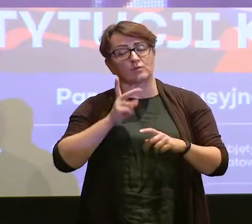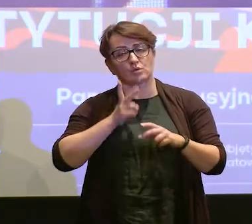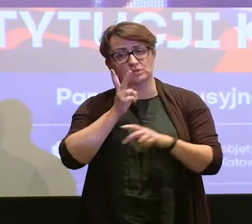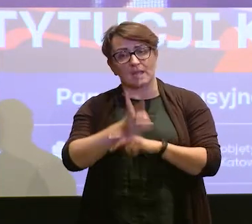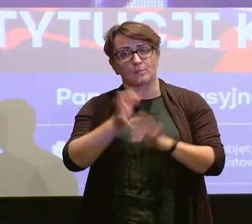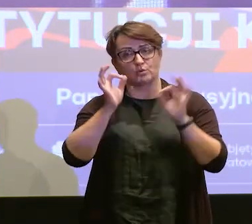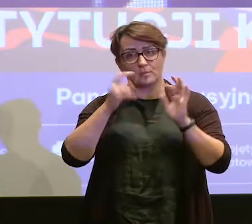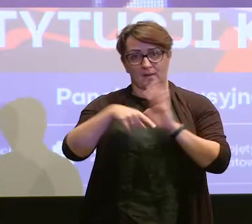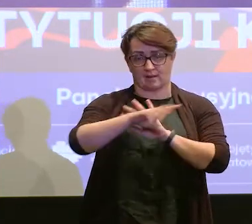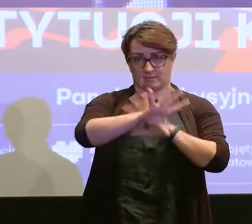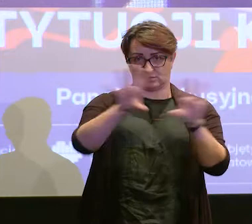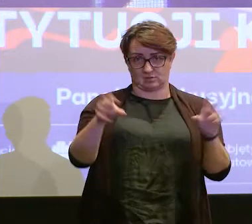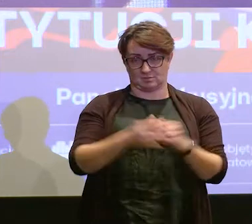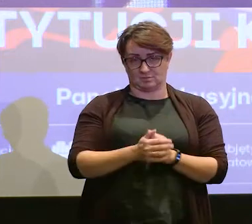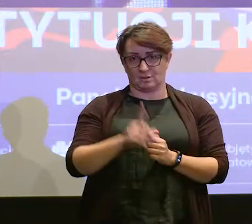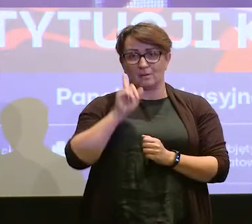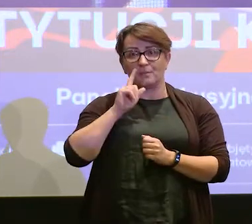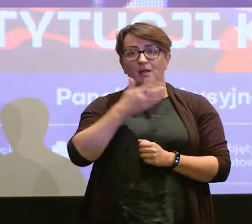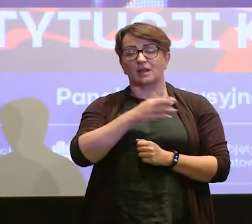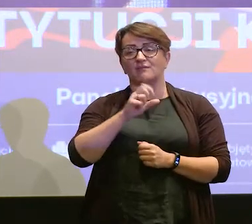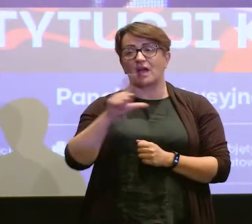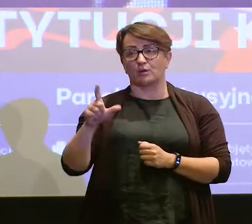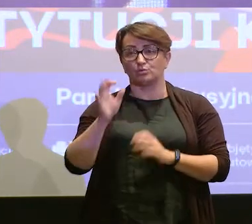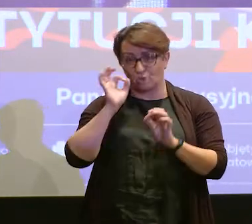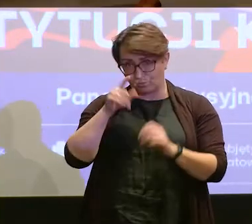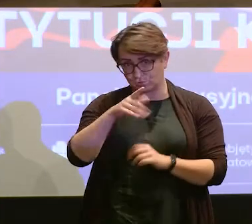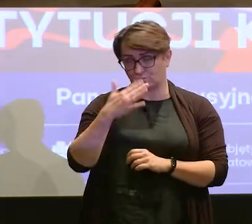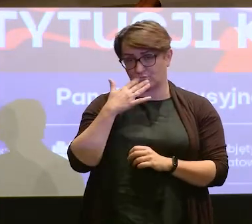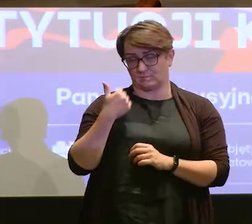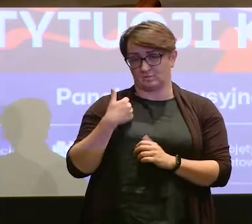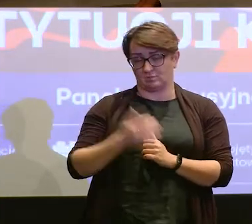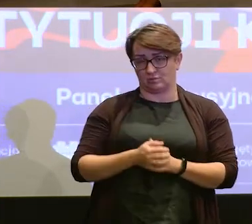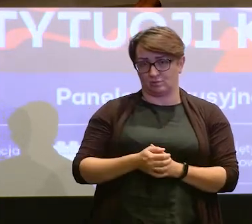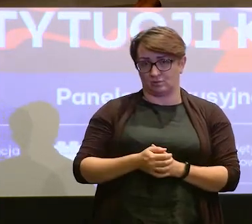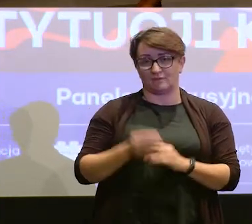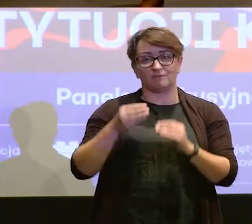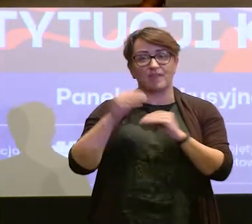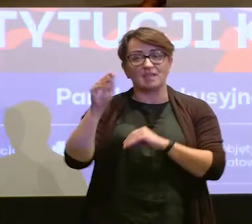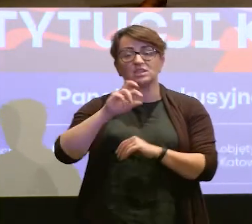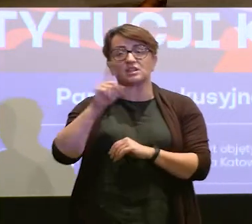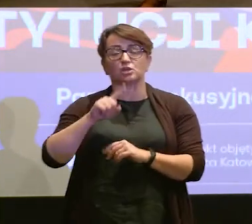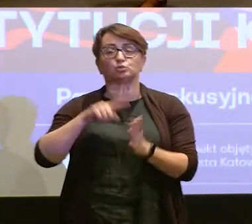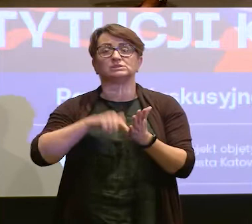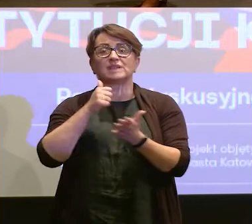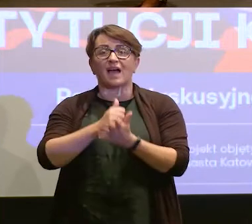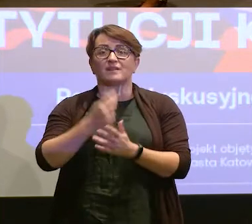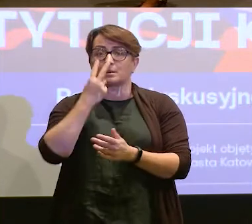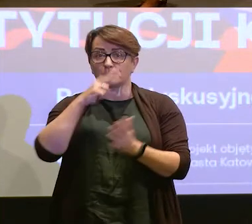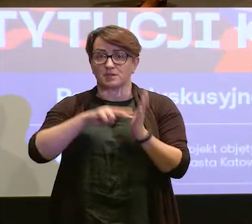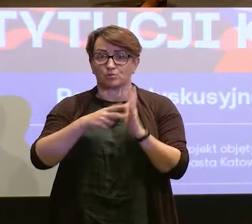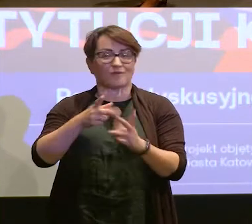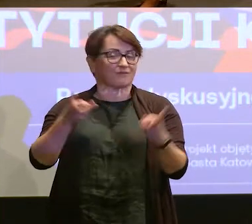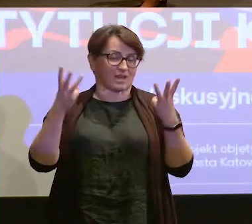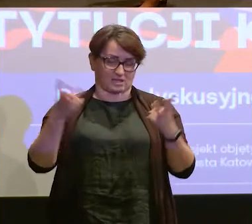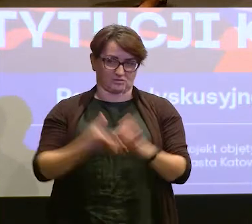było dobrze. Panie Rafale, dobrze Pan mówił. Więcej niż ustawa przewiduje. To jest bardzo